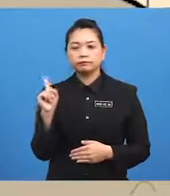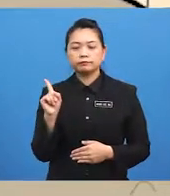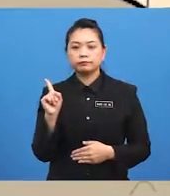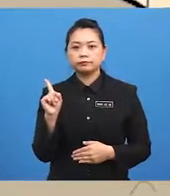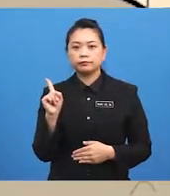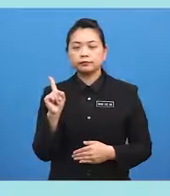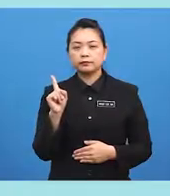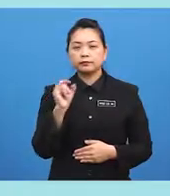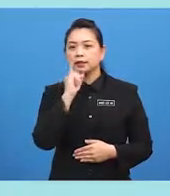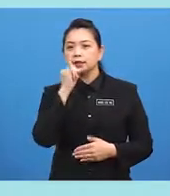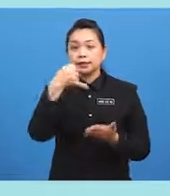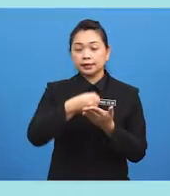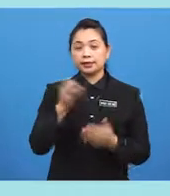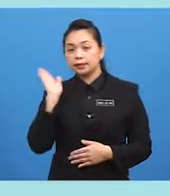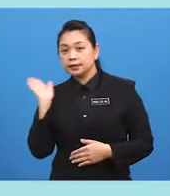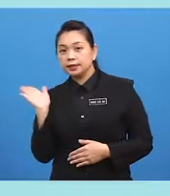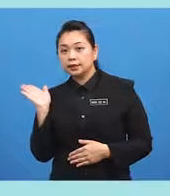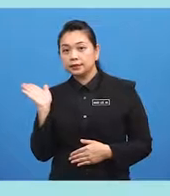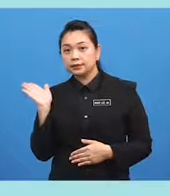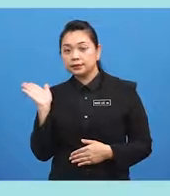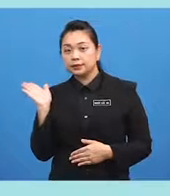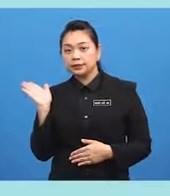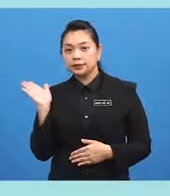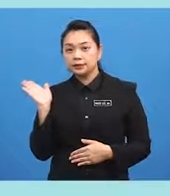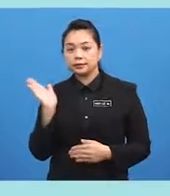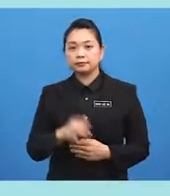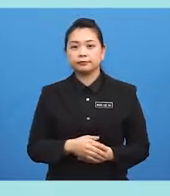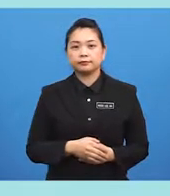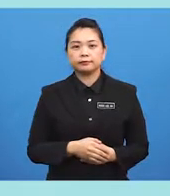Is it... Hmm... Is it... ...this one?